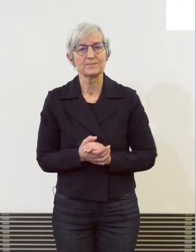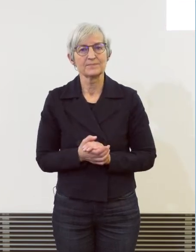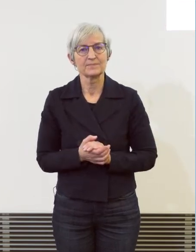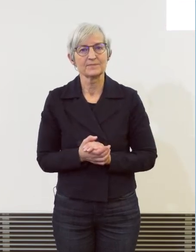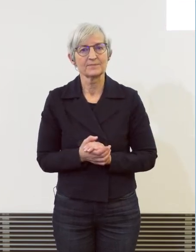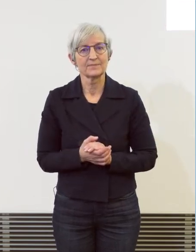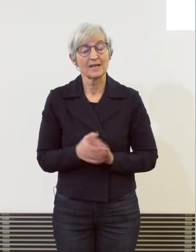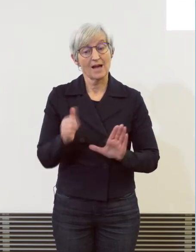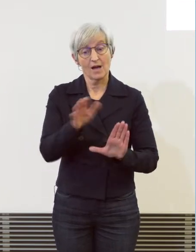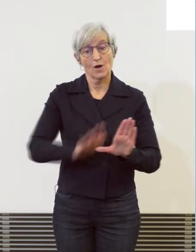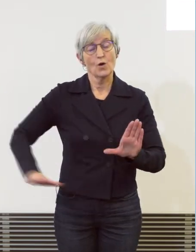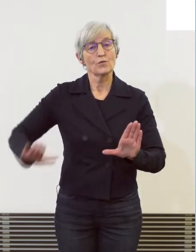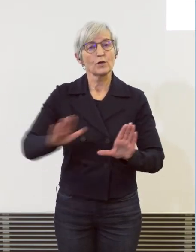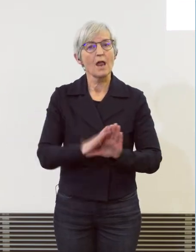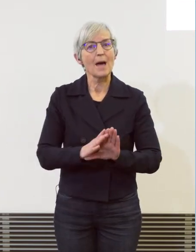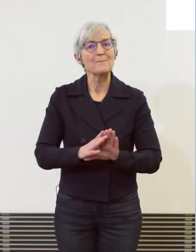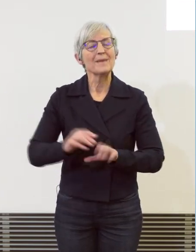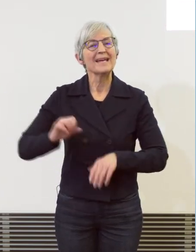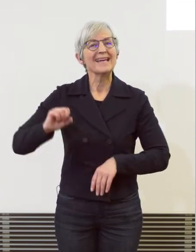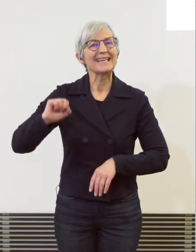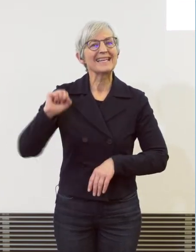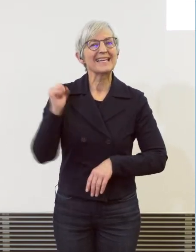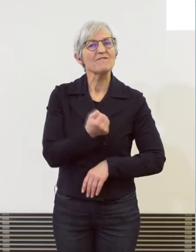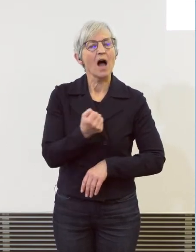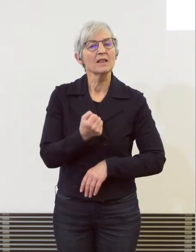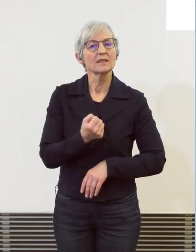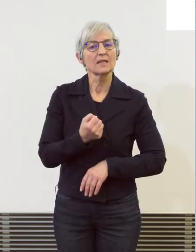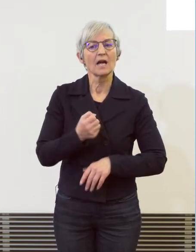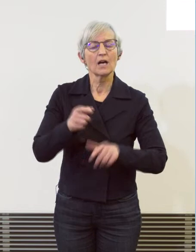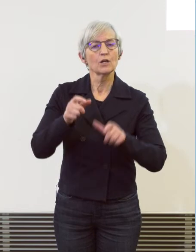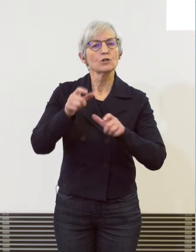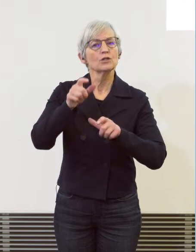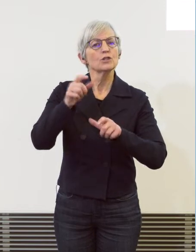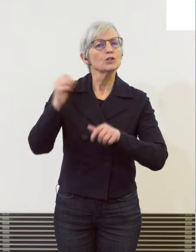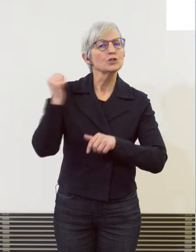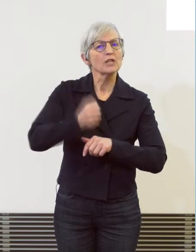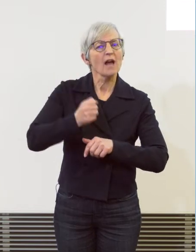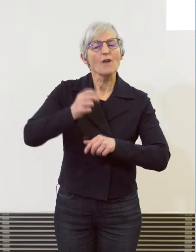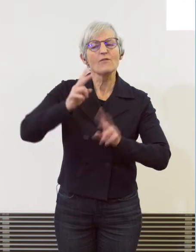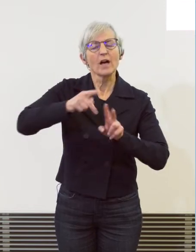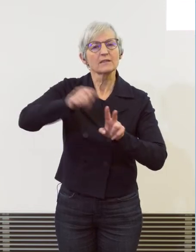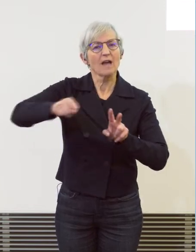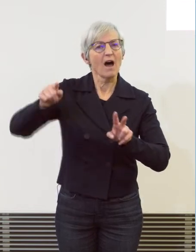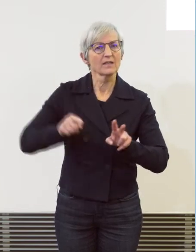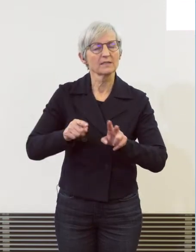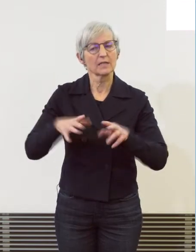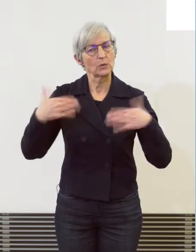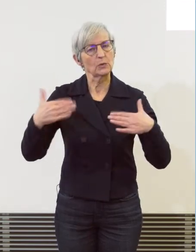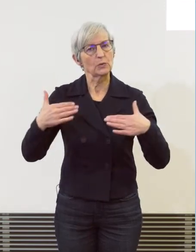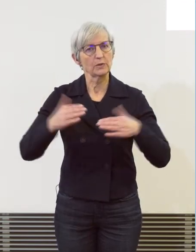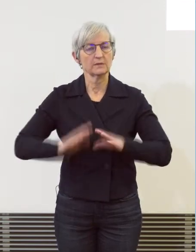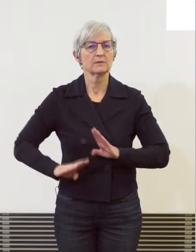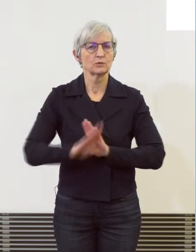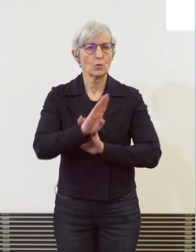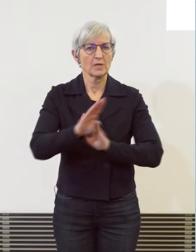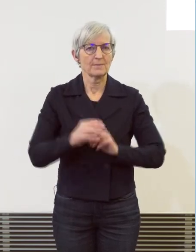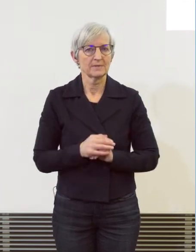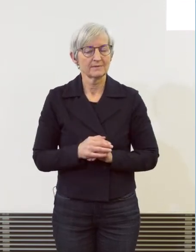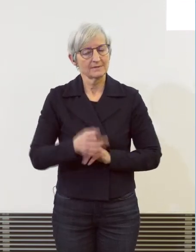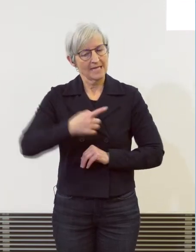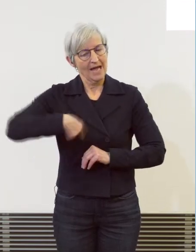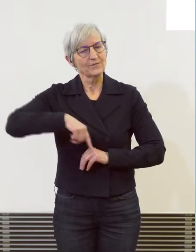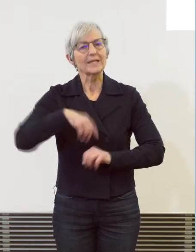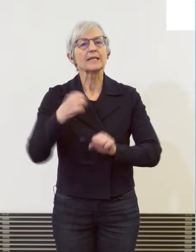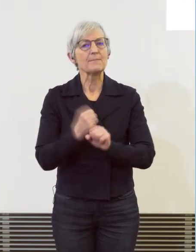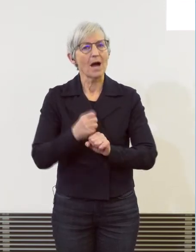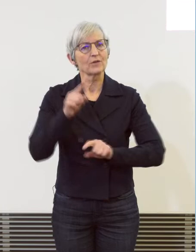Gewaltstraftaten. Wir haben verschiedene Massnahmen ergriffen. Die Bekämpfung von der Jugendkriminalität war ein